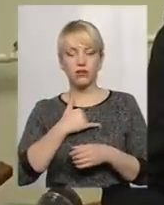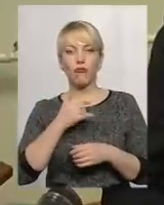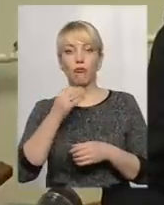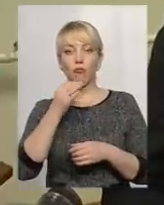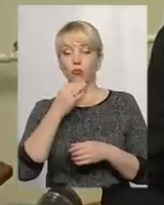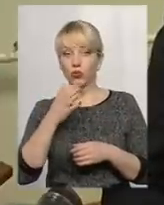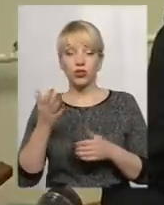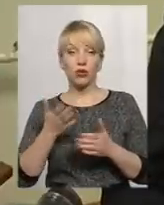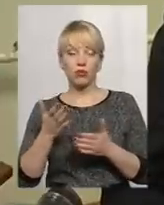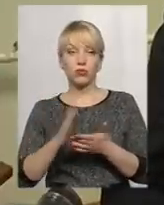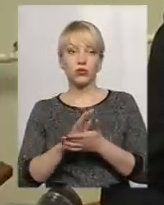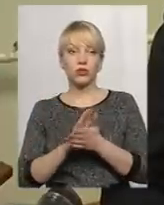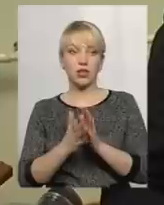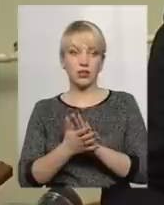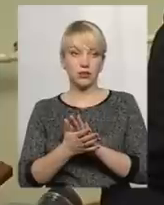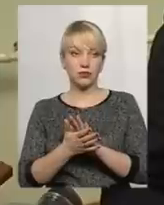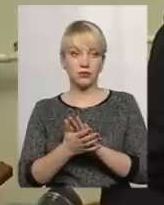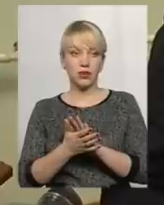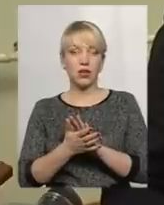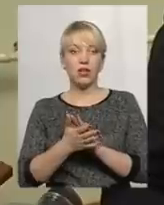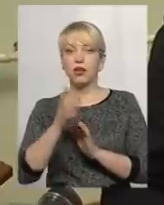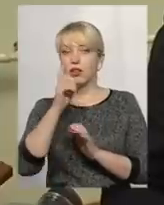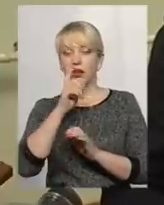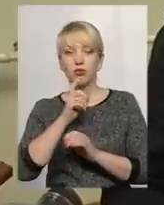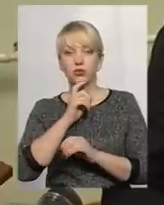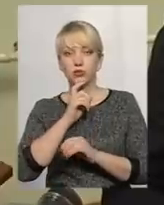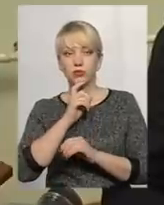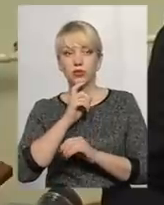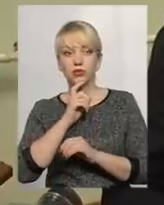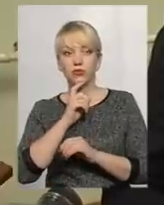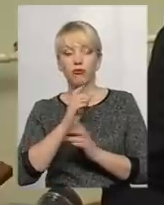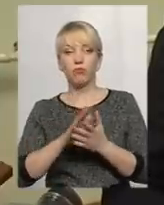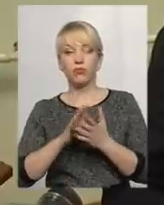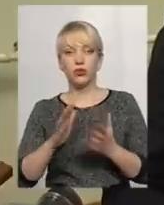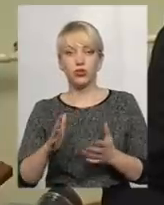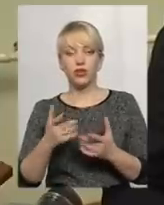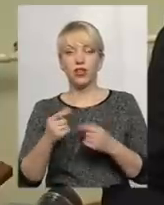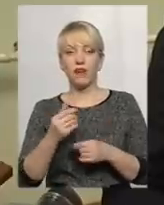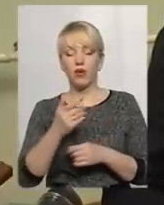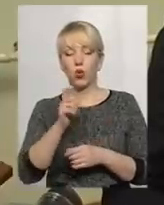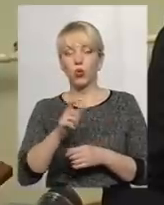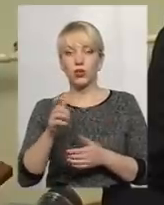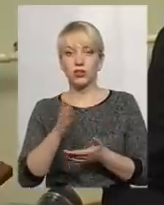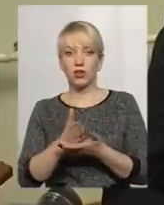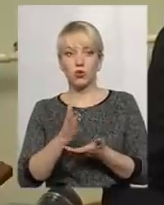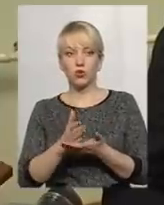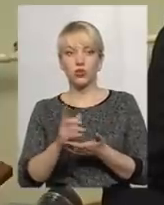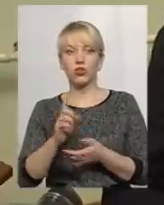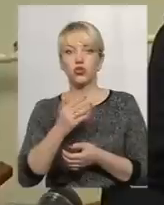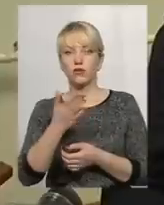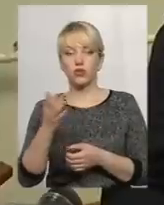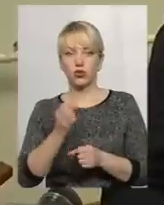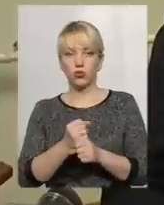-якому стані. Вони не розуміють, де більшості, де вони знаходяться, що вони роблять, то це є велика проблема.